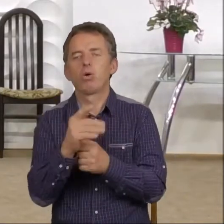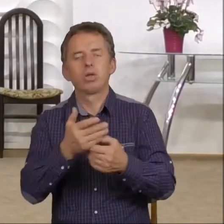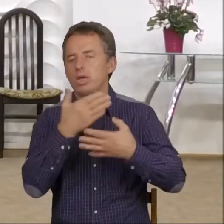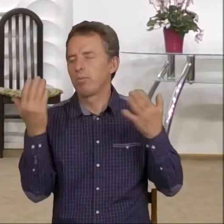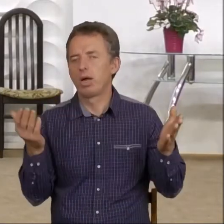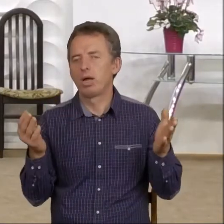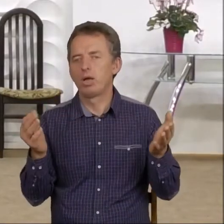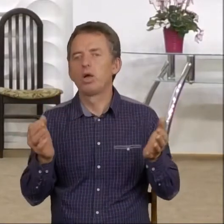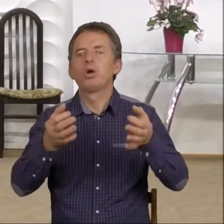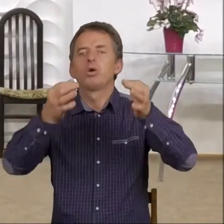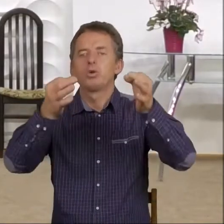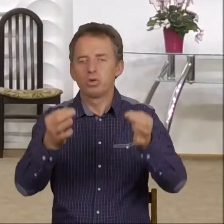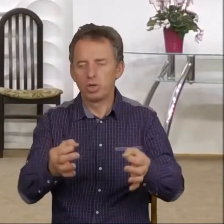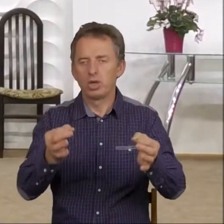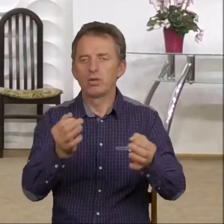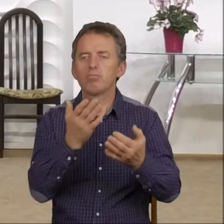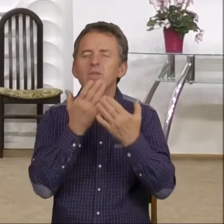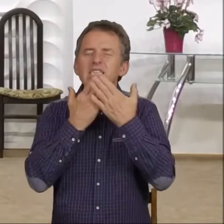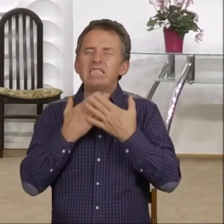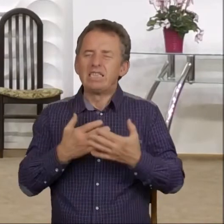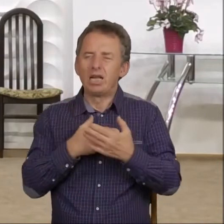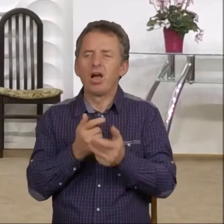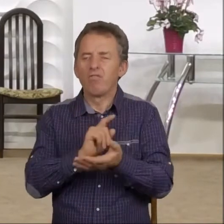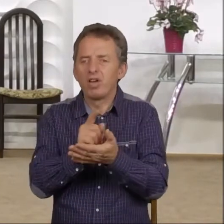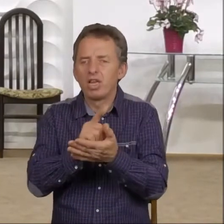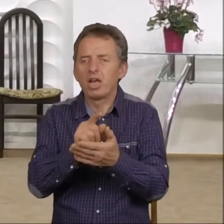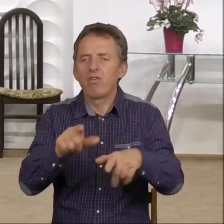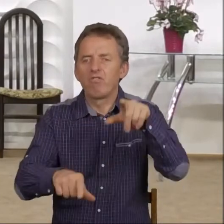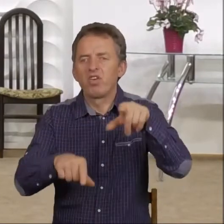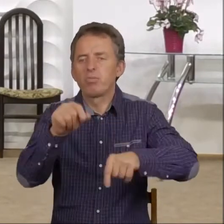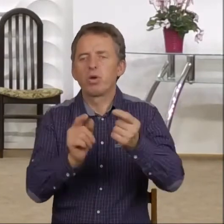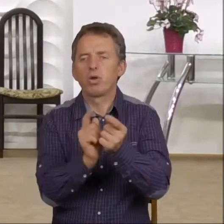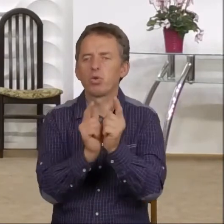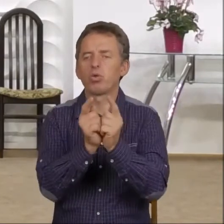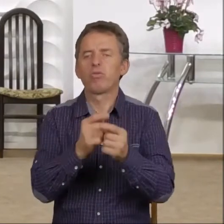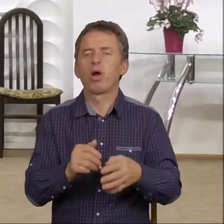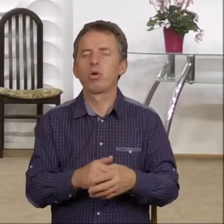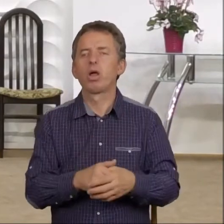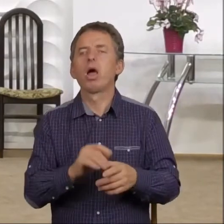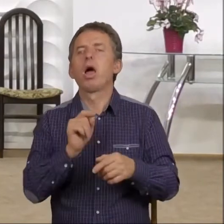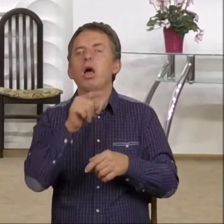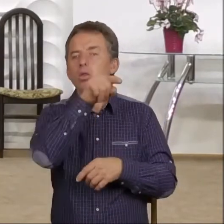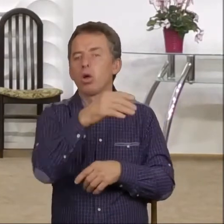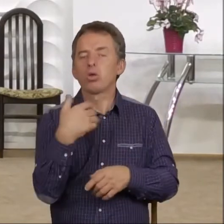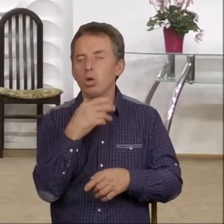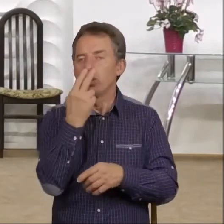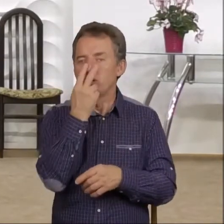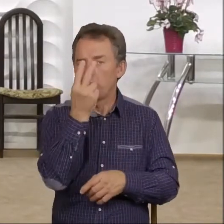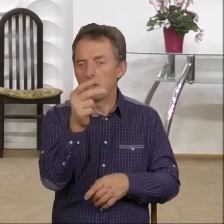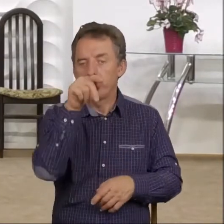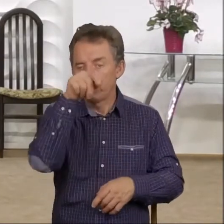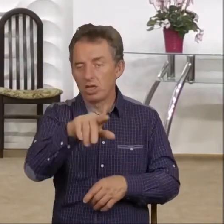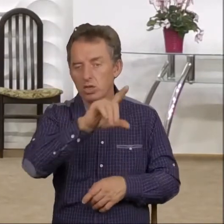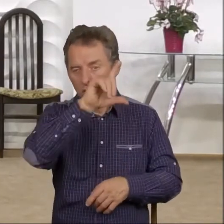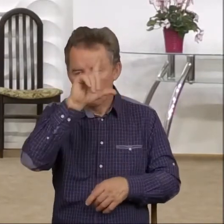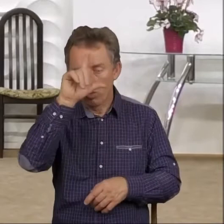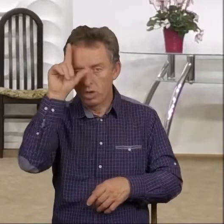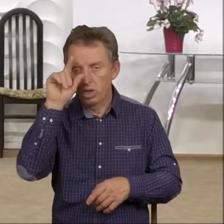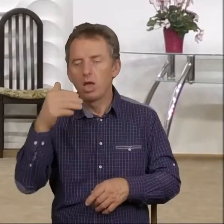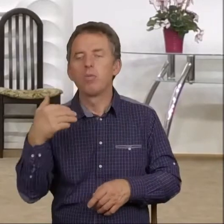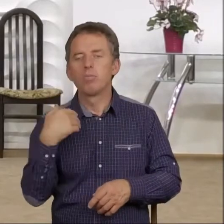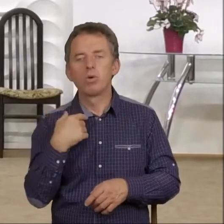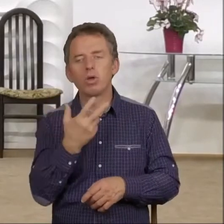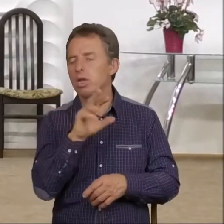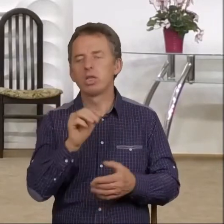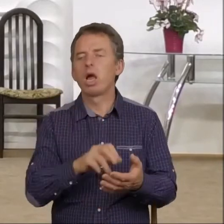Dzisiaj to się namiętnie kwestionuje wyniki wyborów na przykład, prawda, ale to, co zobaczyli wtedy ludzie, to było nie do